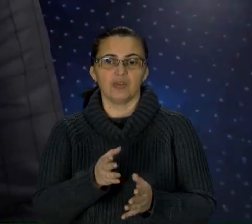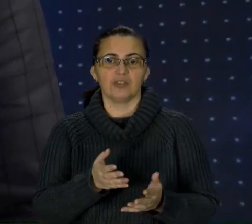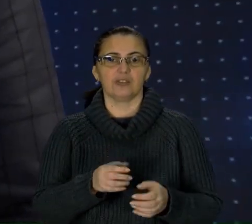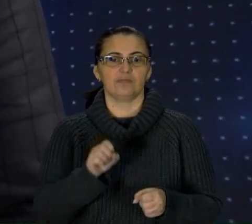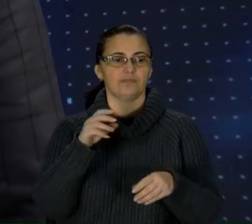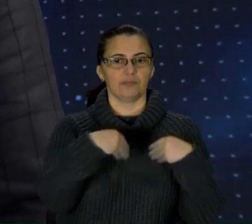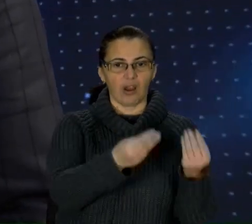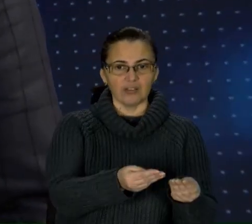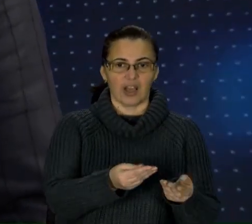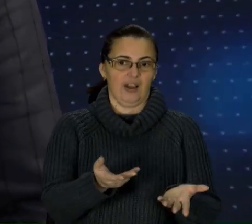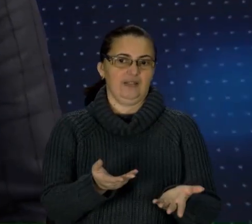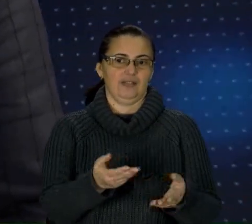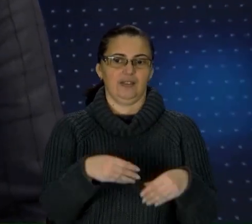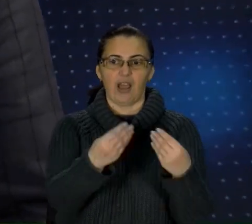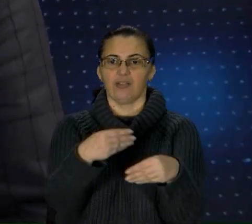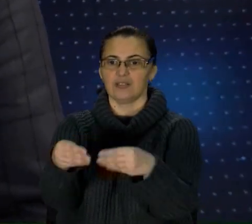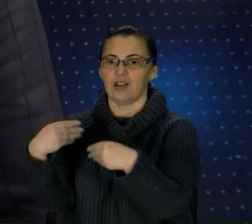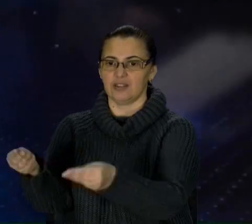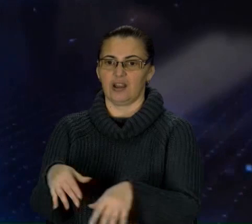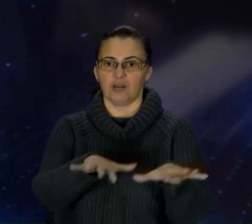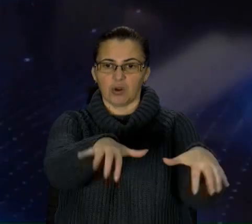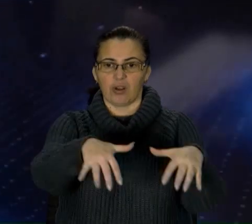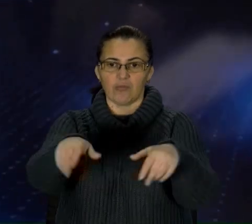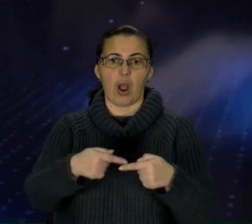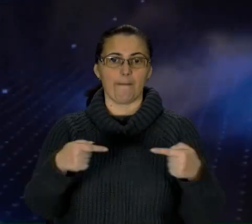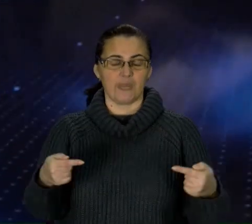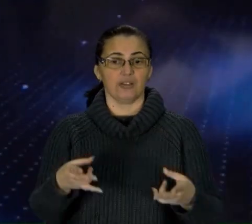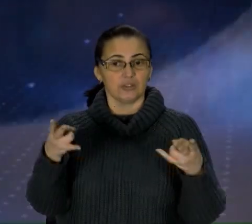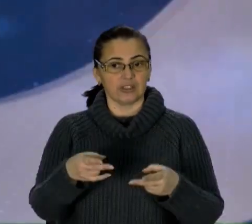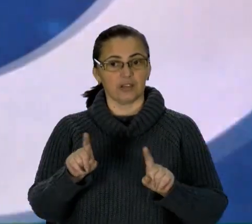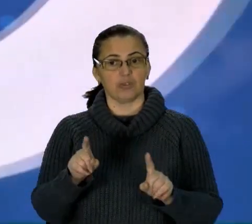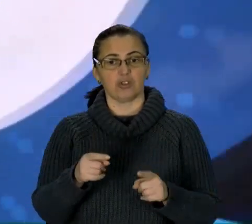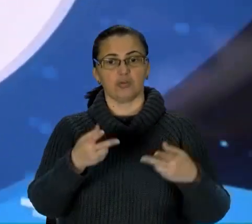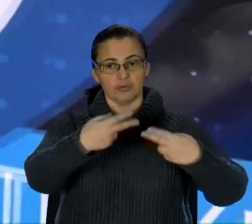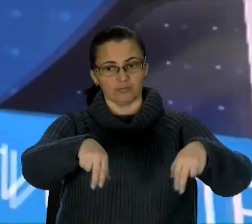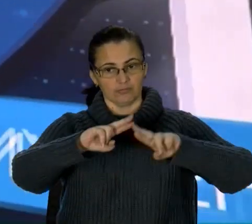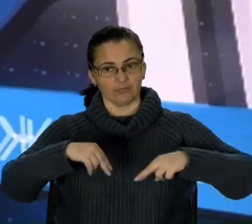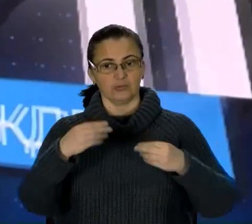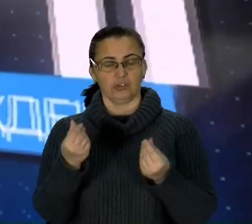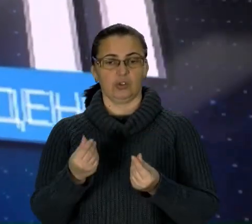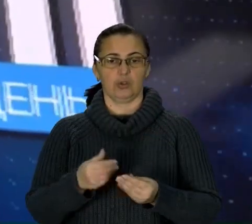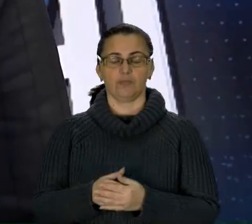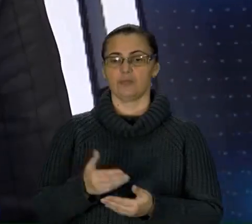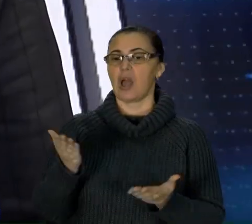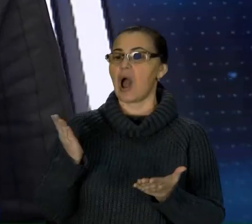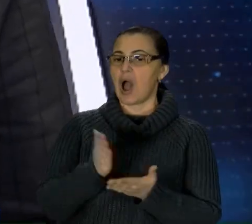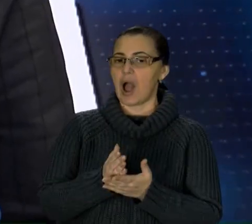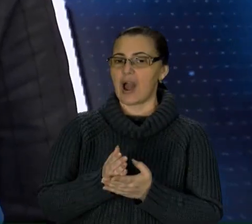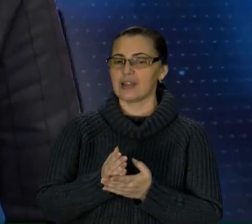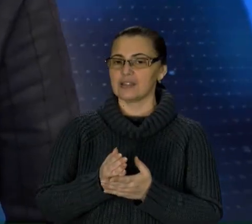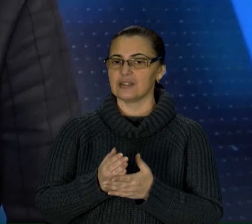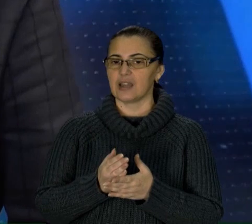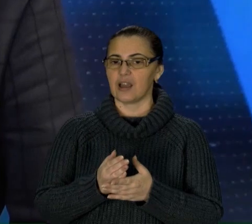кошти назад спокійно, щоб людина заплатила. А є якийсь ліміт по вартості майбутньої квартири? Так, ліміт є.